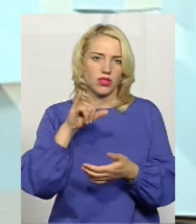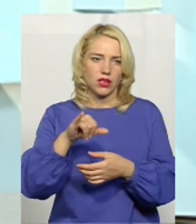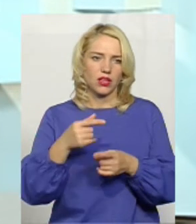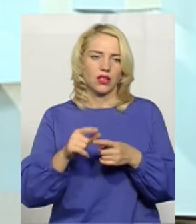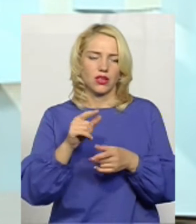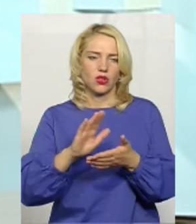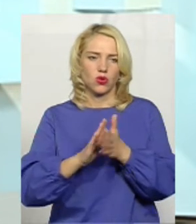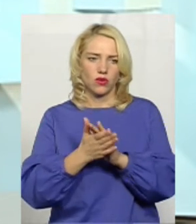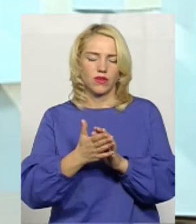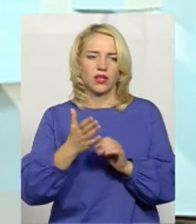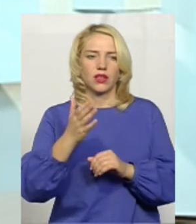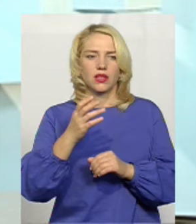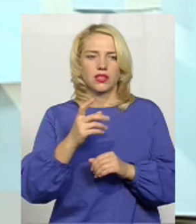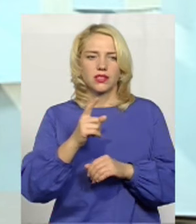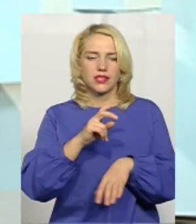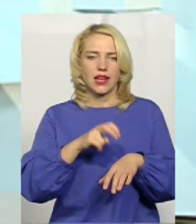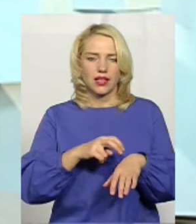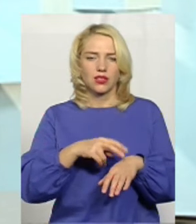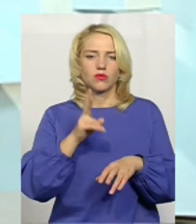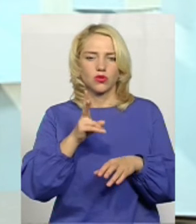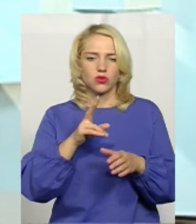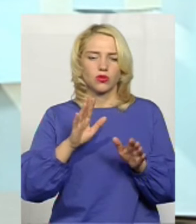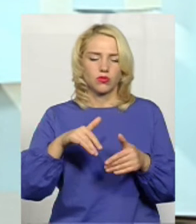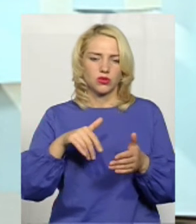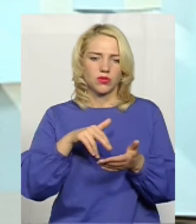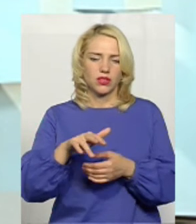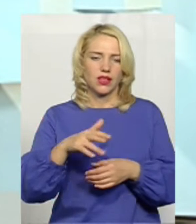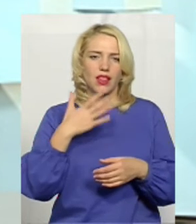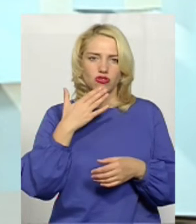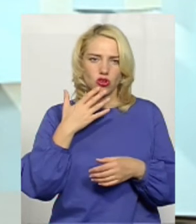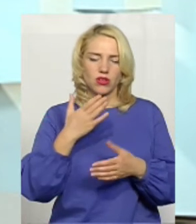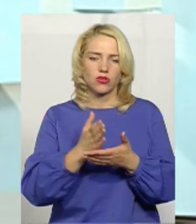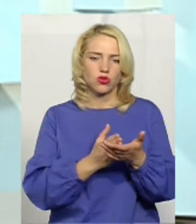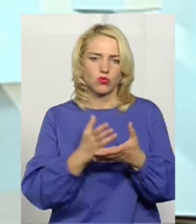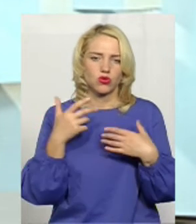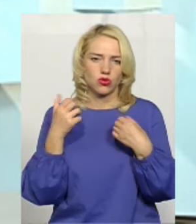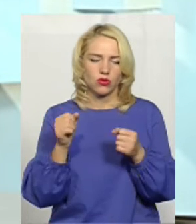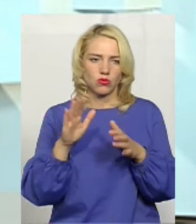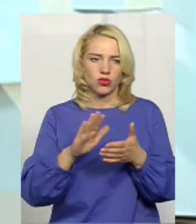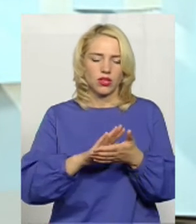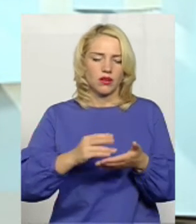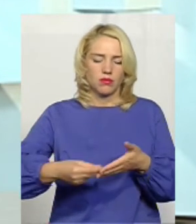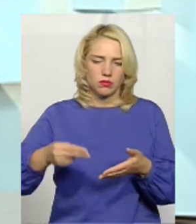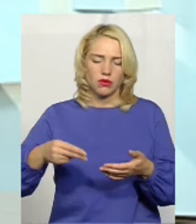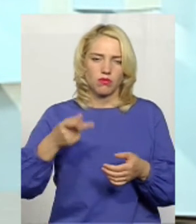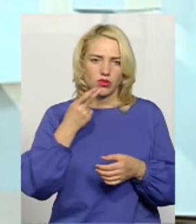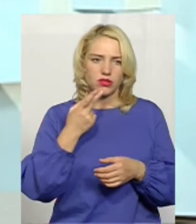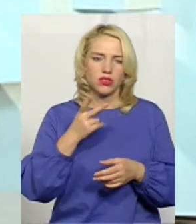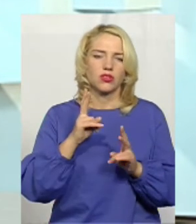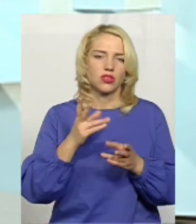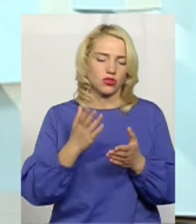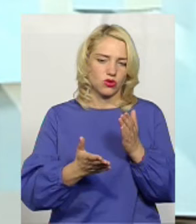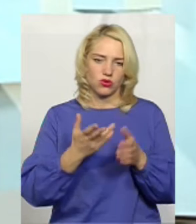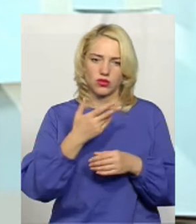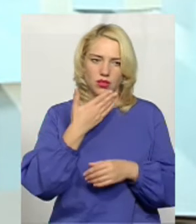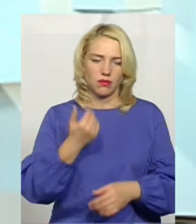договір з лікарем, який йде потім в Національну службу здоров'я, можна підписати постійно, постійно, якщо хтось ще не